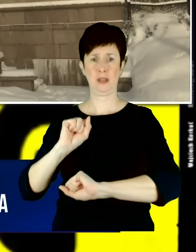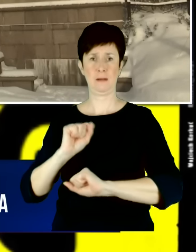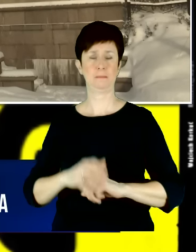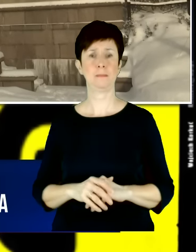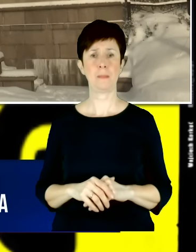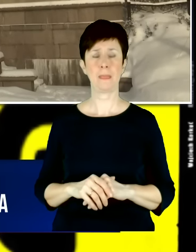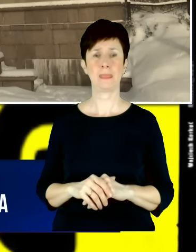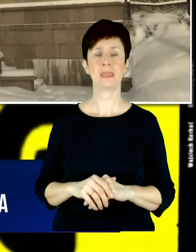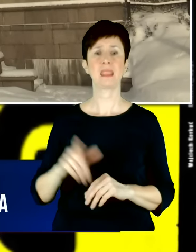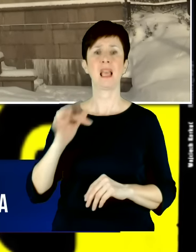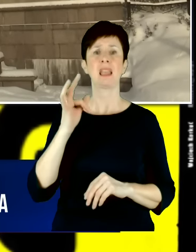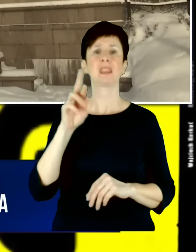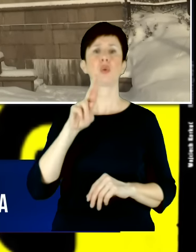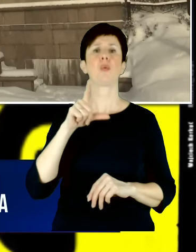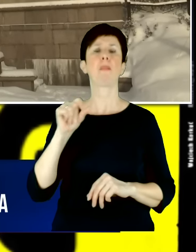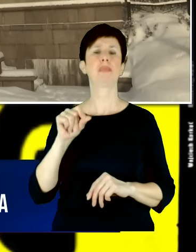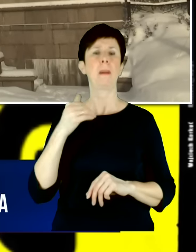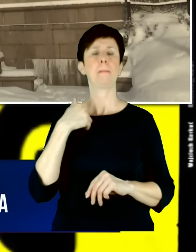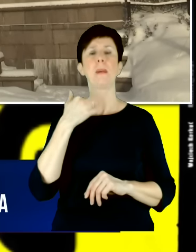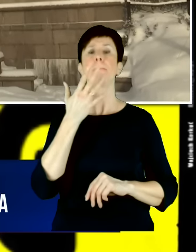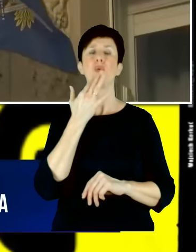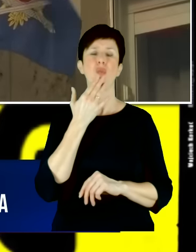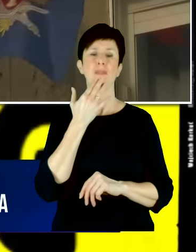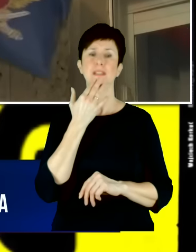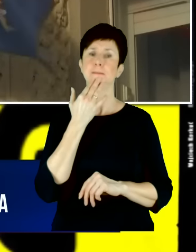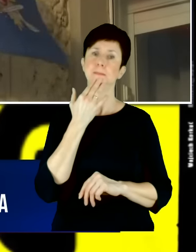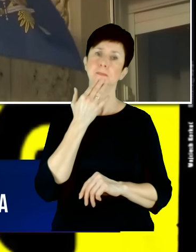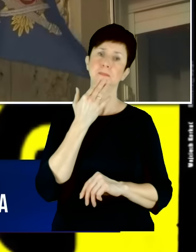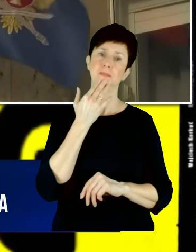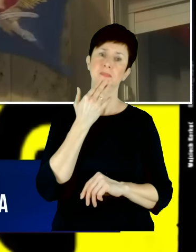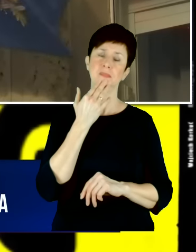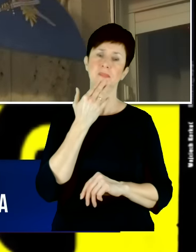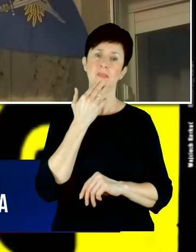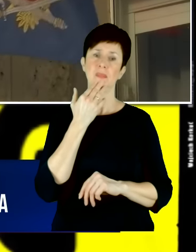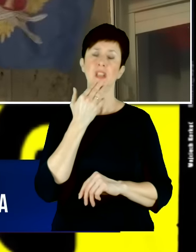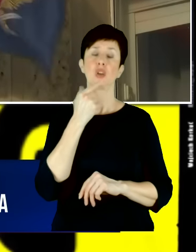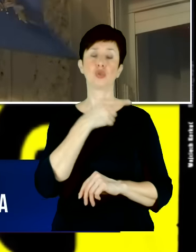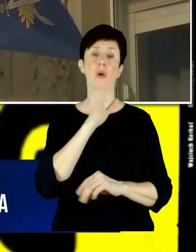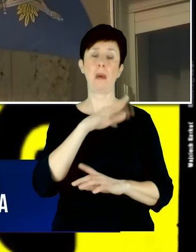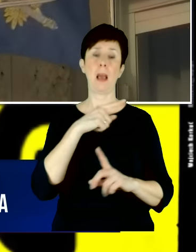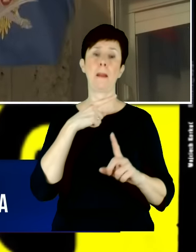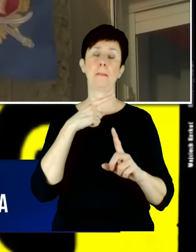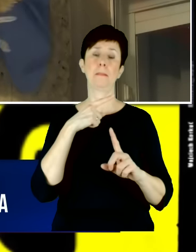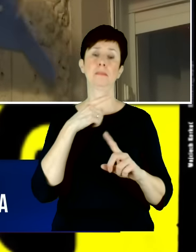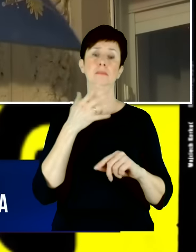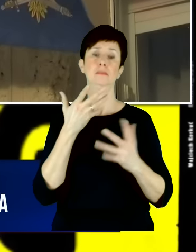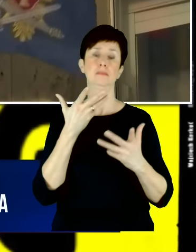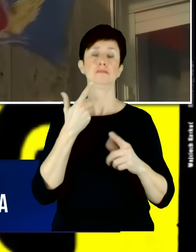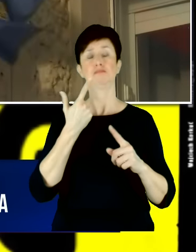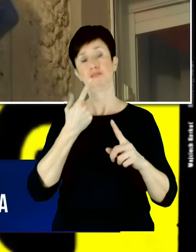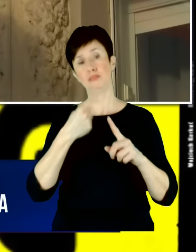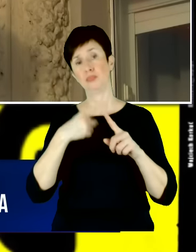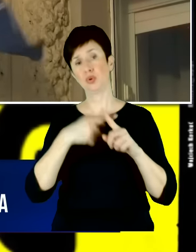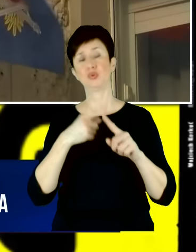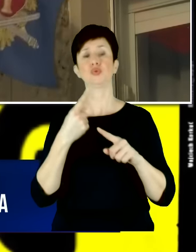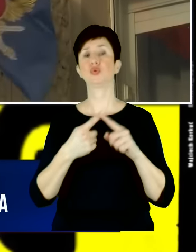Trump uruchomił swoją wypowiedzią, ma pewne swoje korzystne właśnie elementy, bo pokazuje,